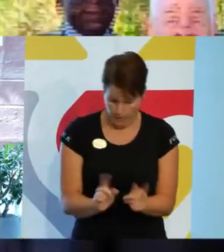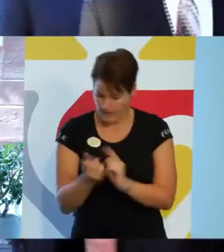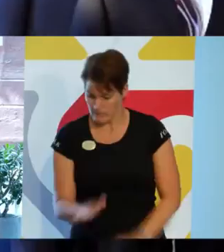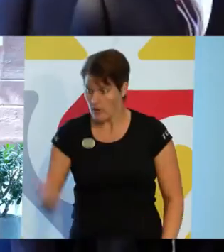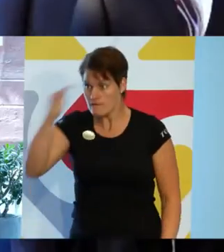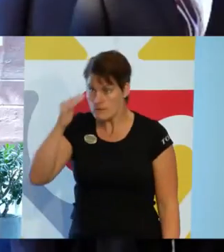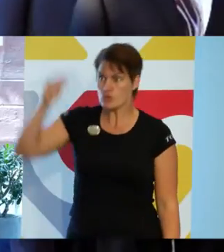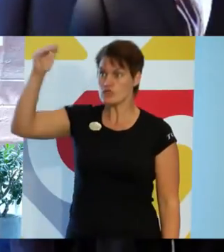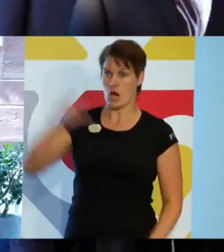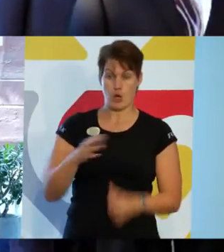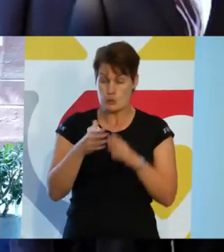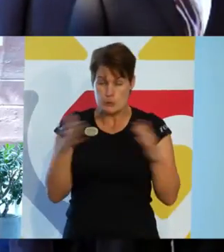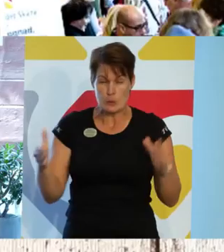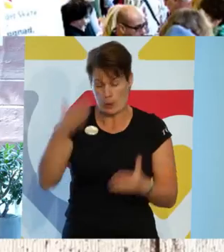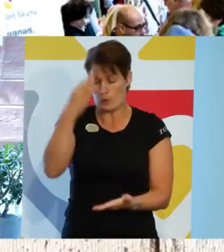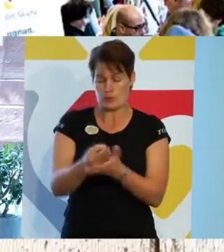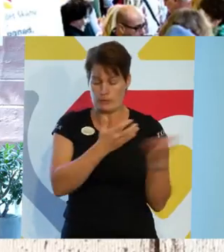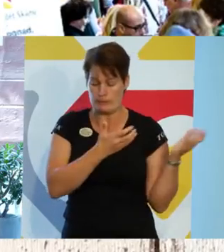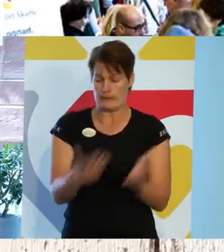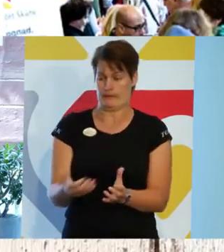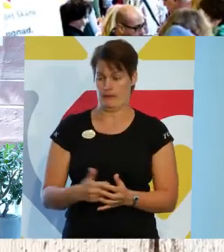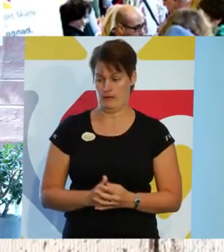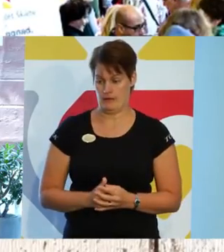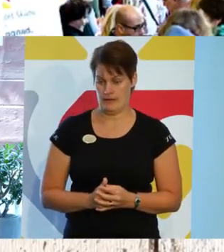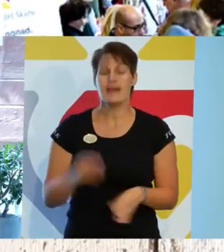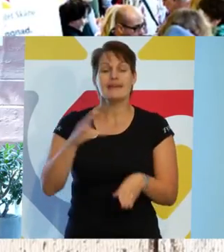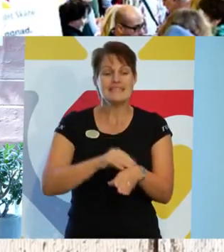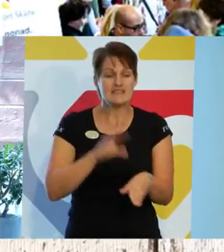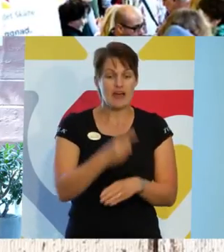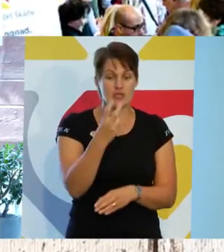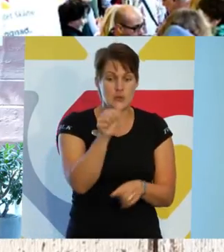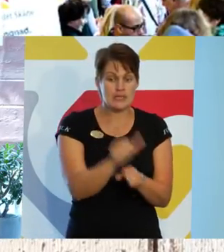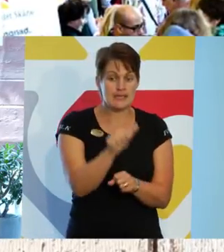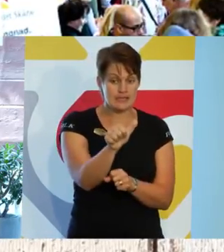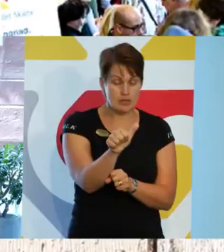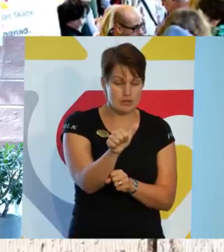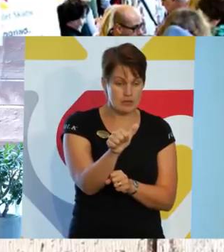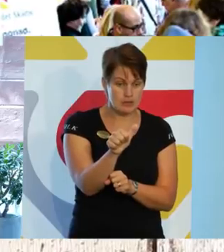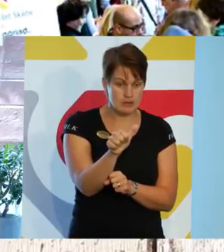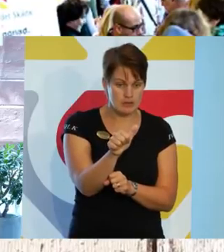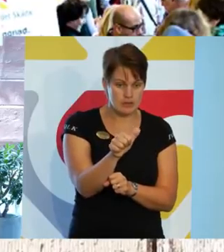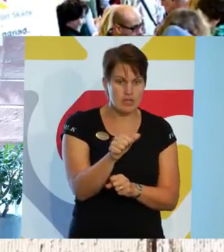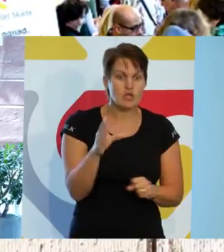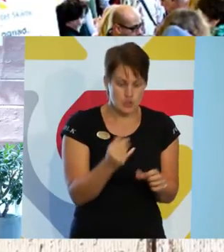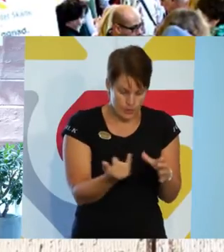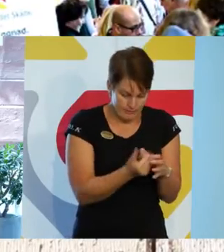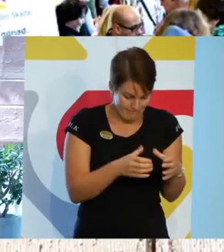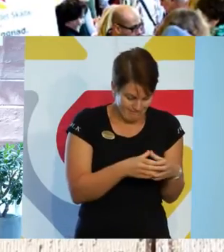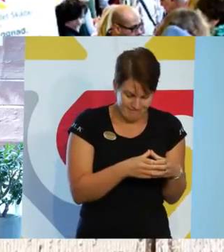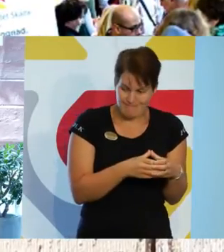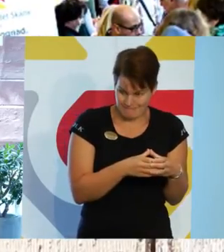stora kunskapsbrister. I Sverige 2016 var innanförskapets